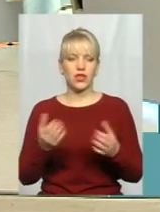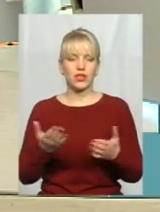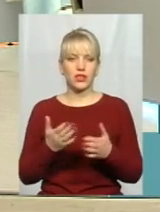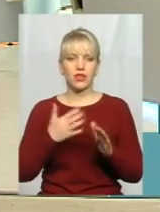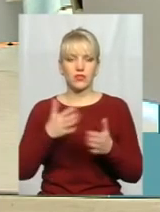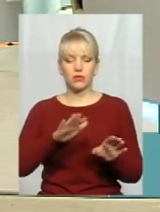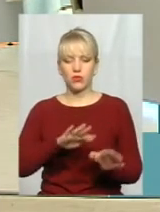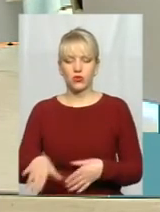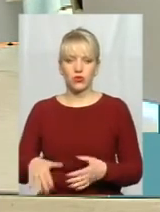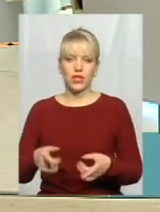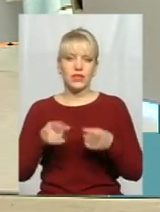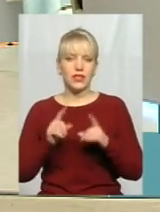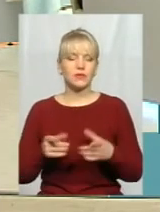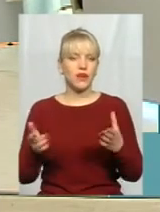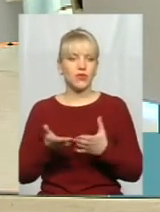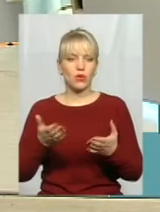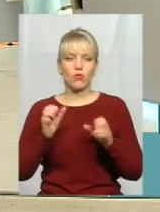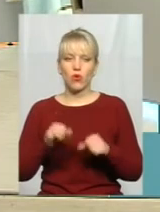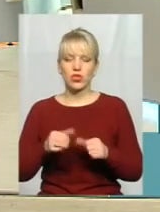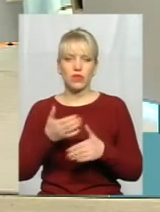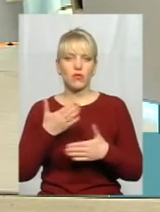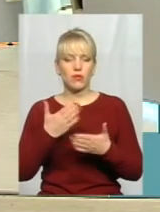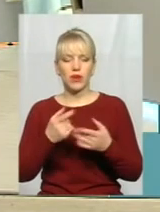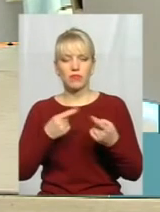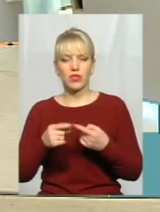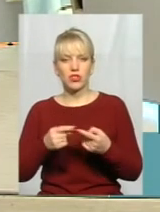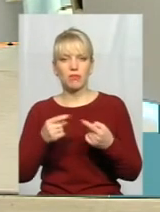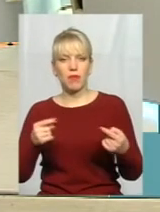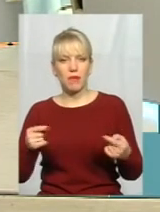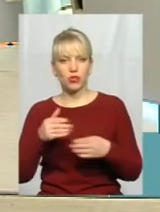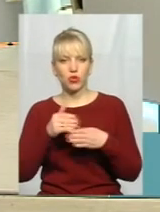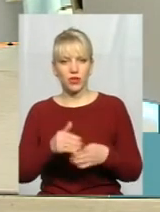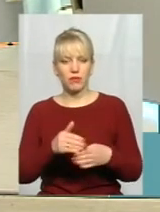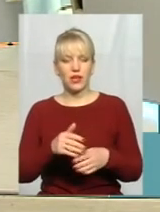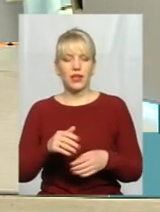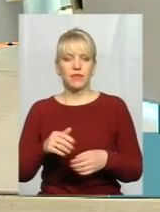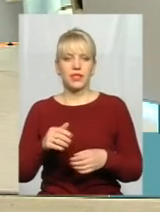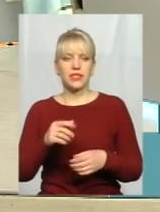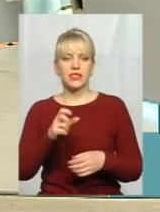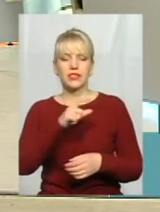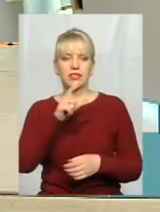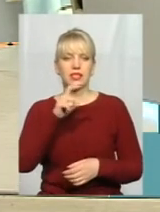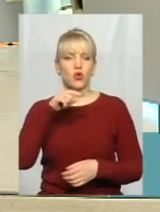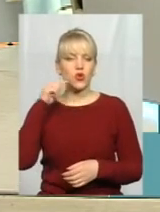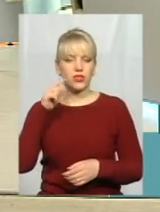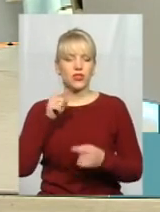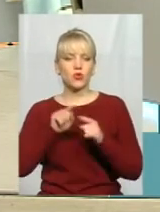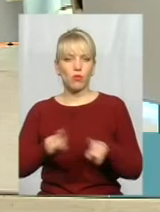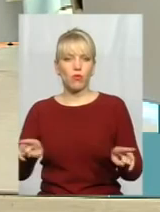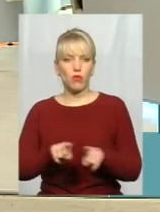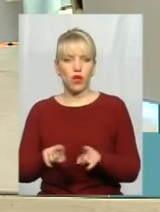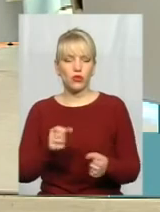ну, насправді, який? Можливо, навіть ми маємо іншими методами з російською пропагандою боротися?